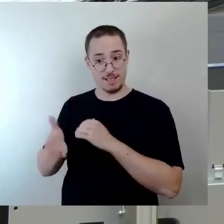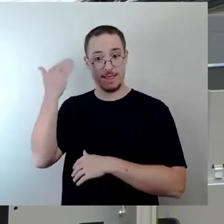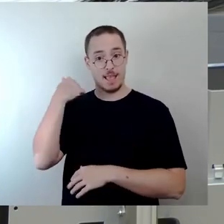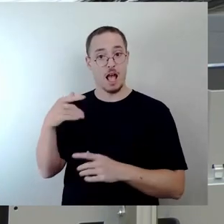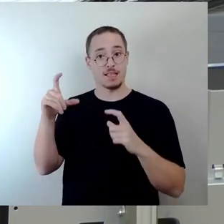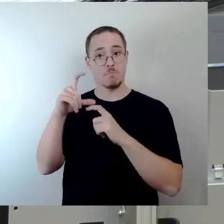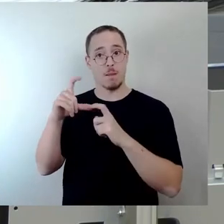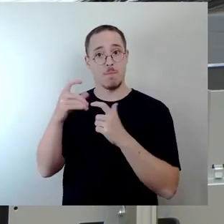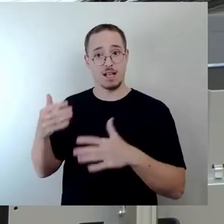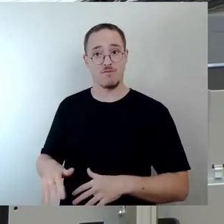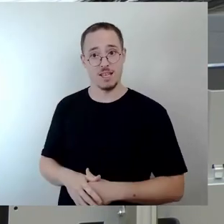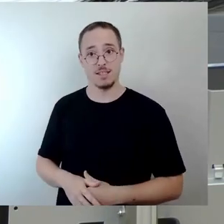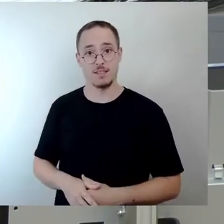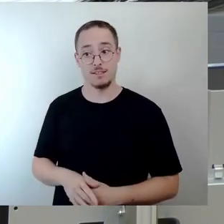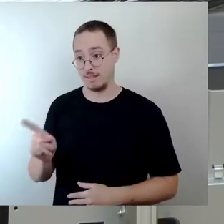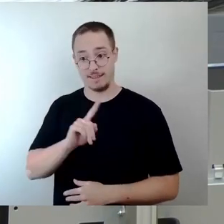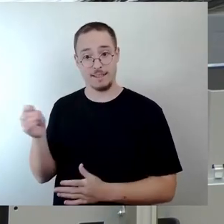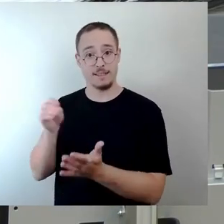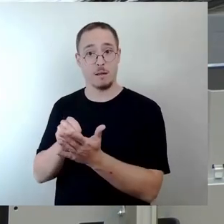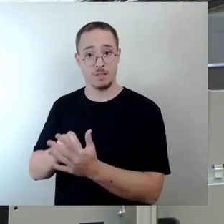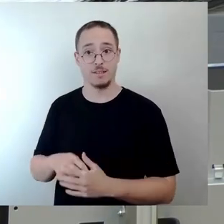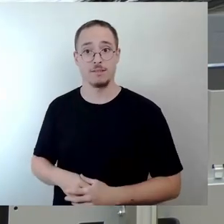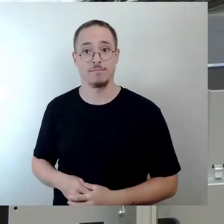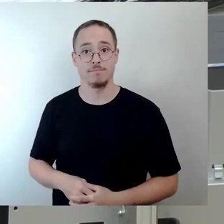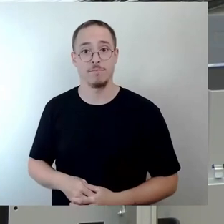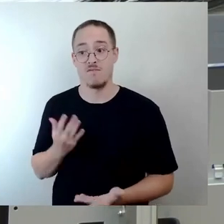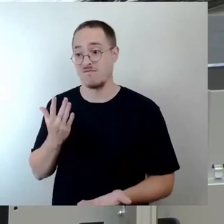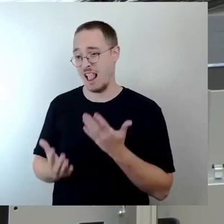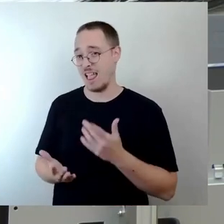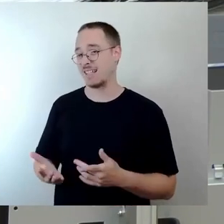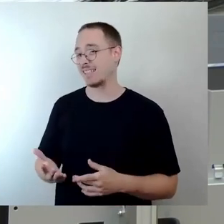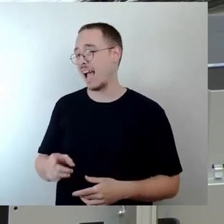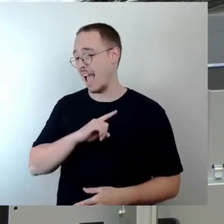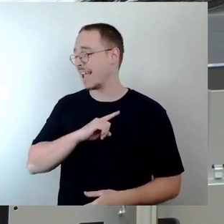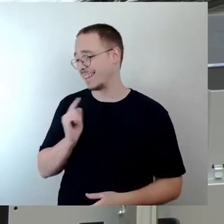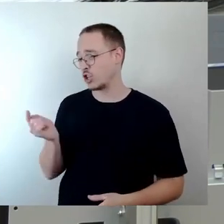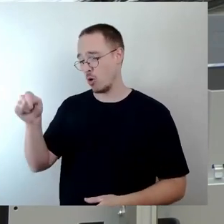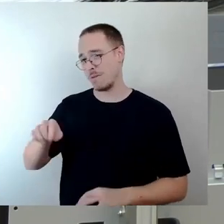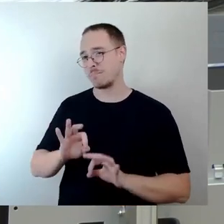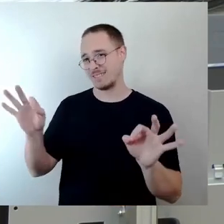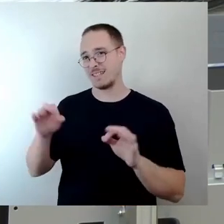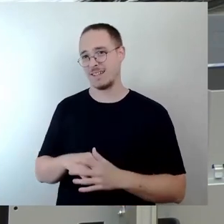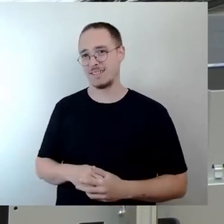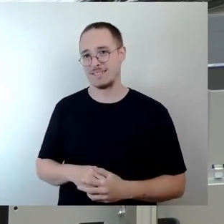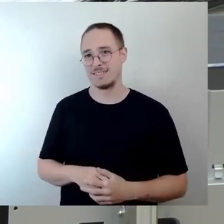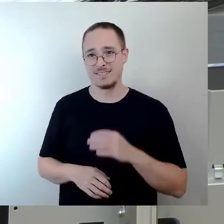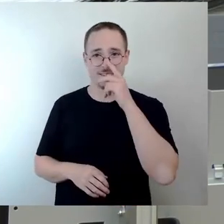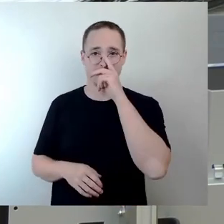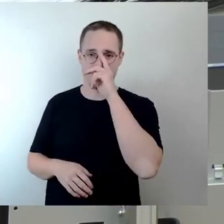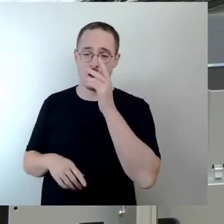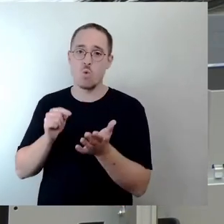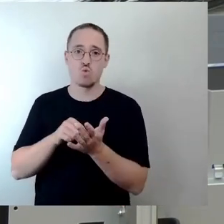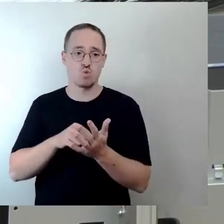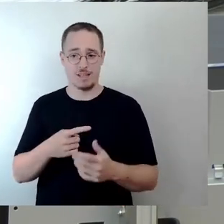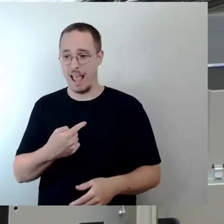Ja, da warst du nicht dabei. Und vielleicht wäre es sinnvoll gewesen, wenn du hingekommen wärst zu diesem Termin. Weil jeder, der dort war, hat die